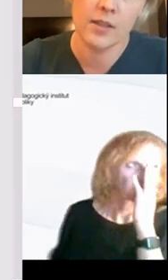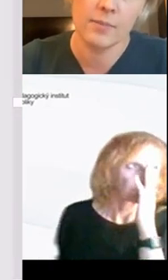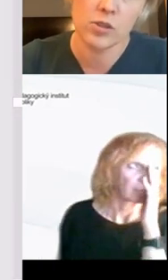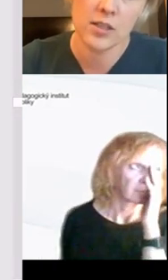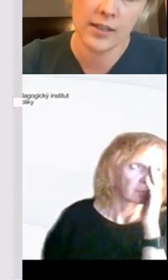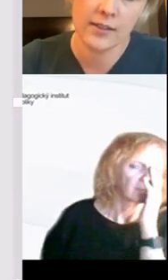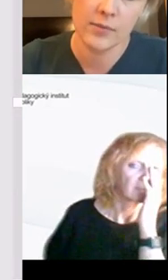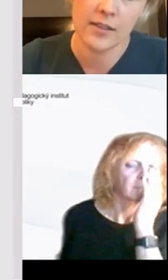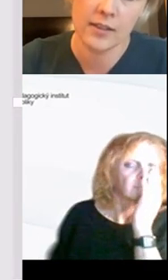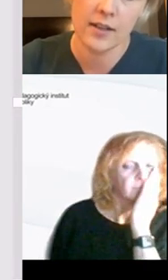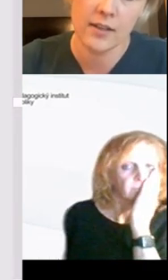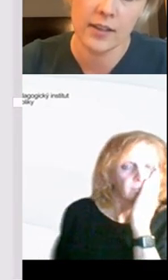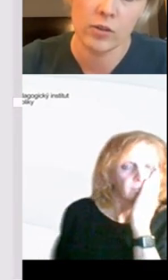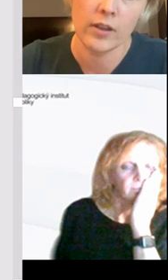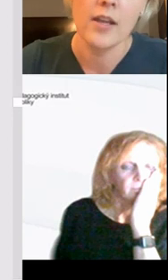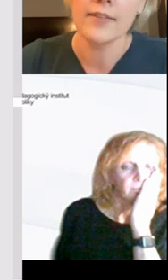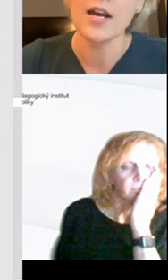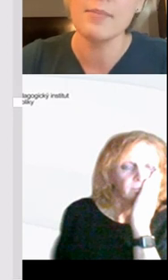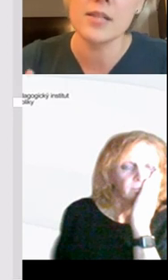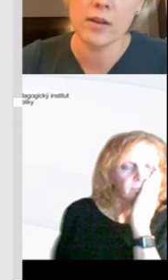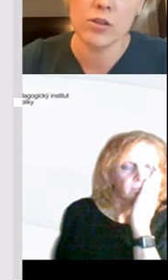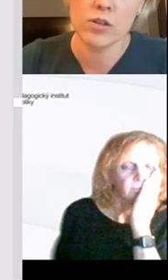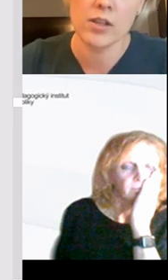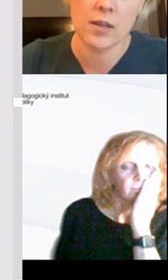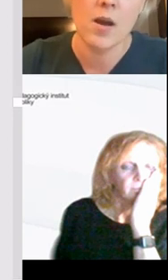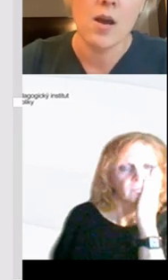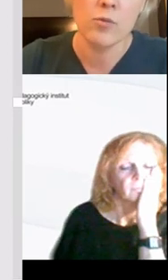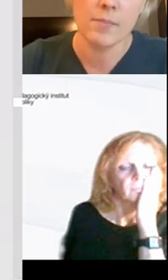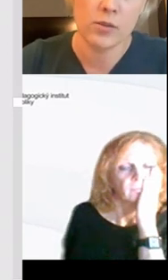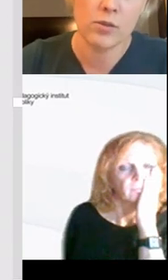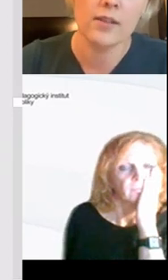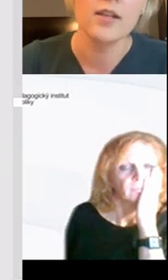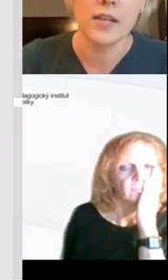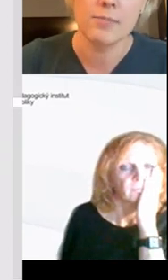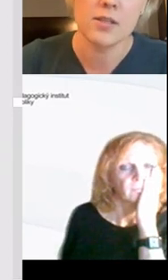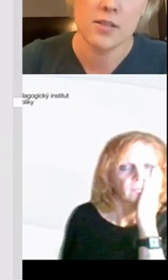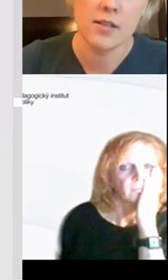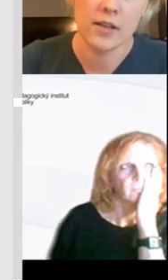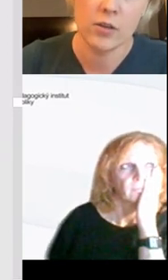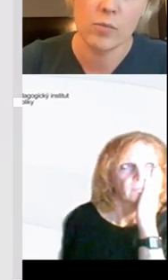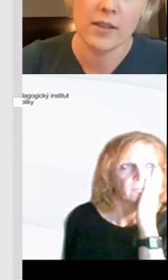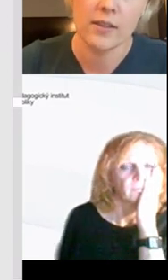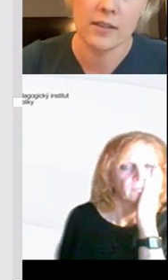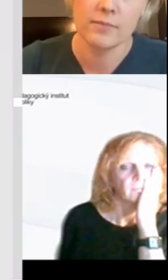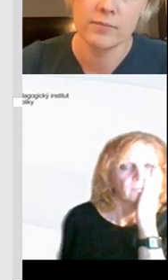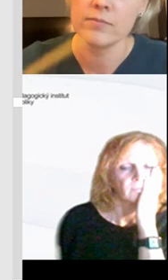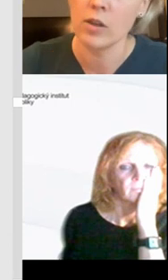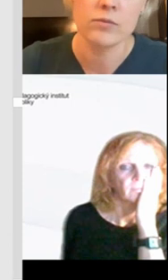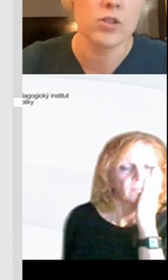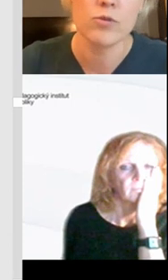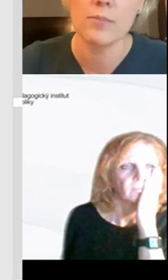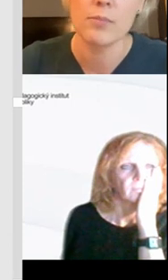digitálním prostředí na té digitální technologii. Tak, aby se naučili, že ten tým může pracovat i přes sdílený dokument.